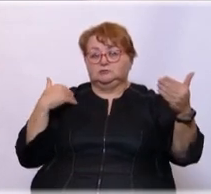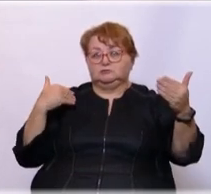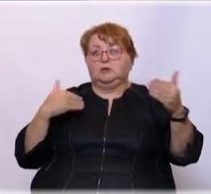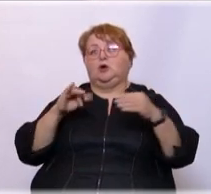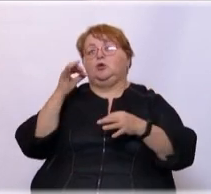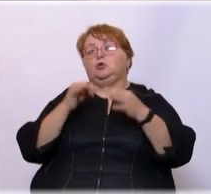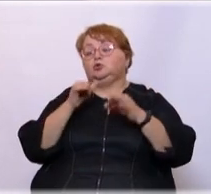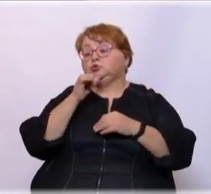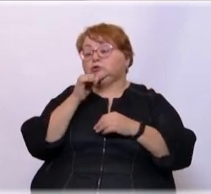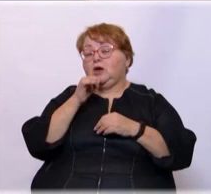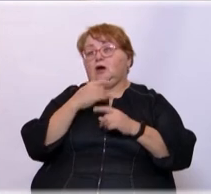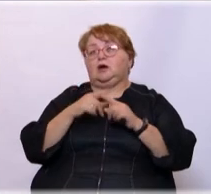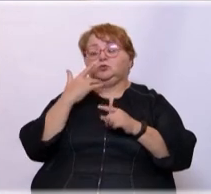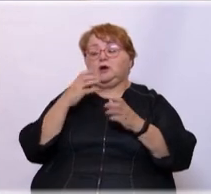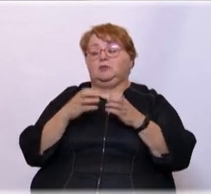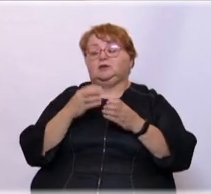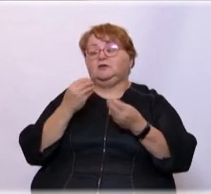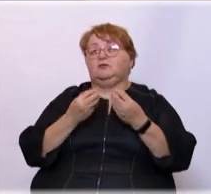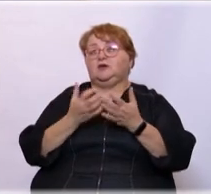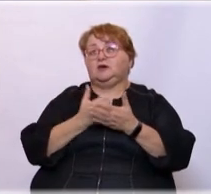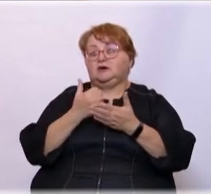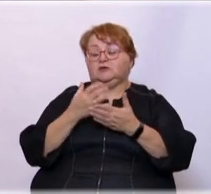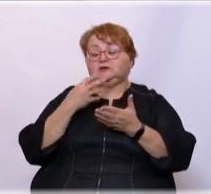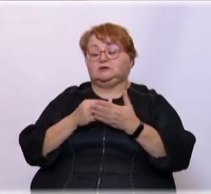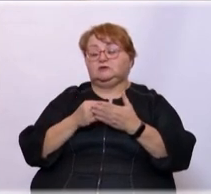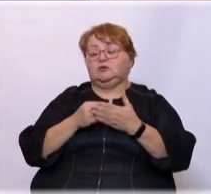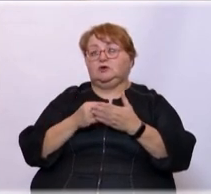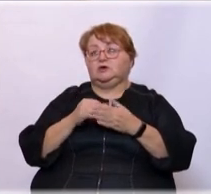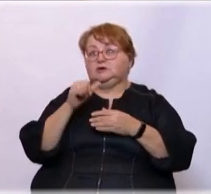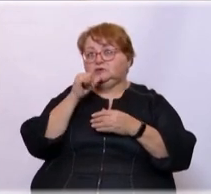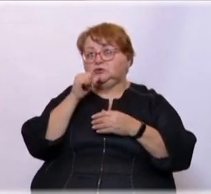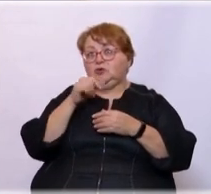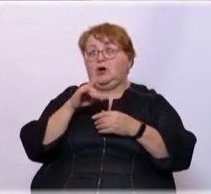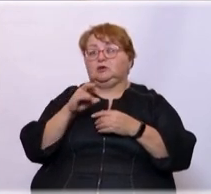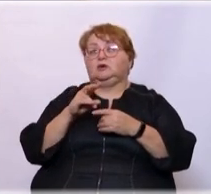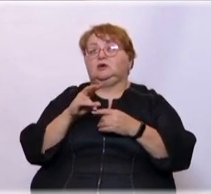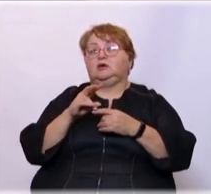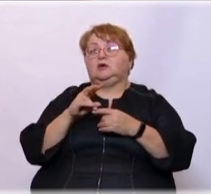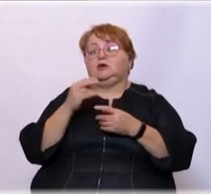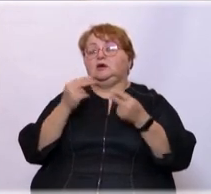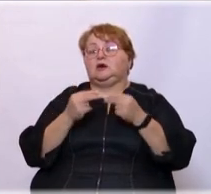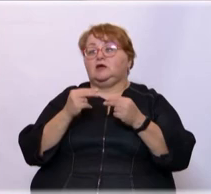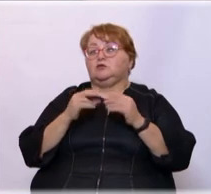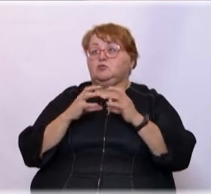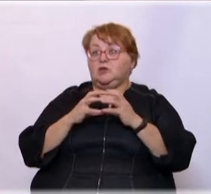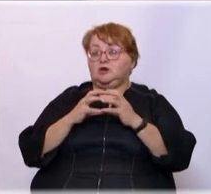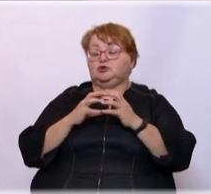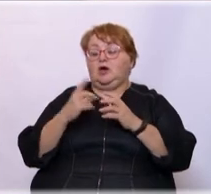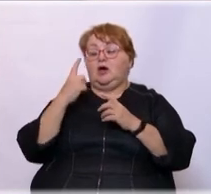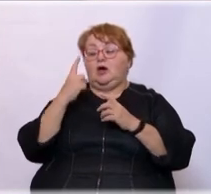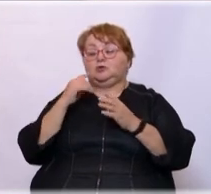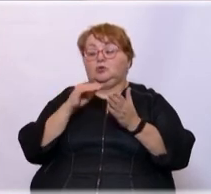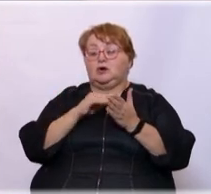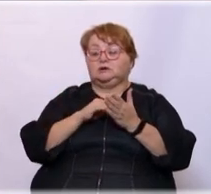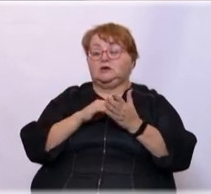судьи, та команда, которая выигрывает свой свисток, она разыгрывает мяч. Каждое одно касание.